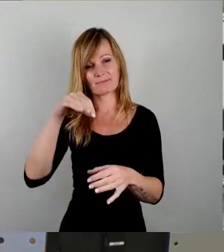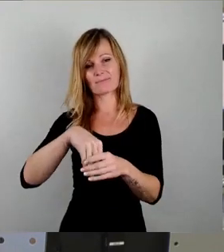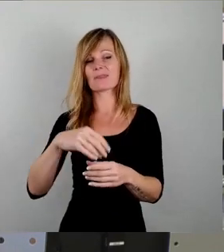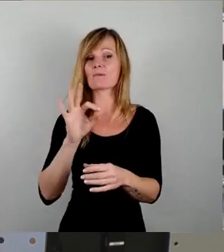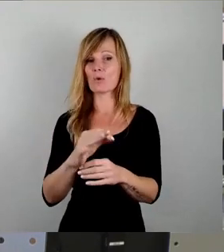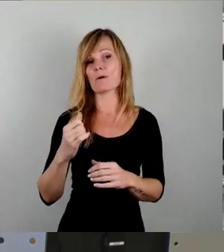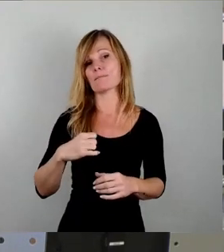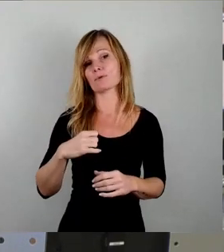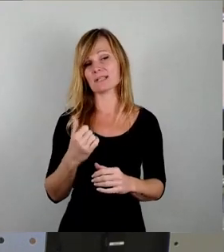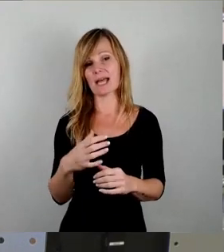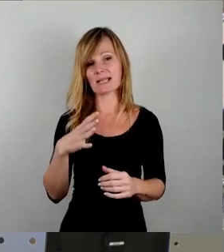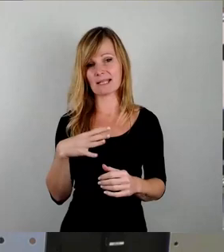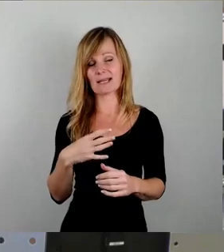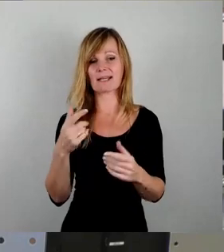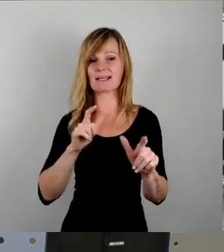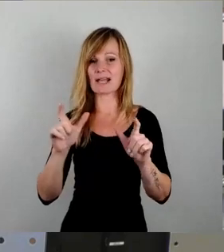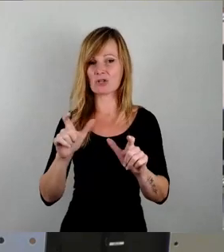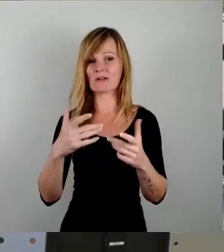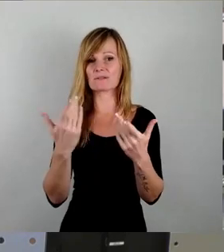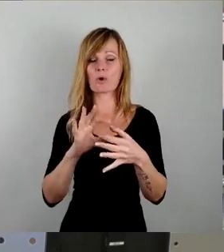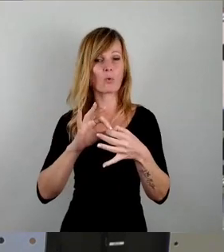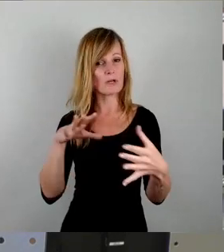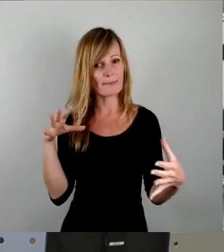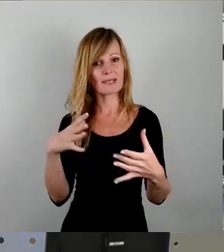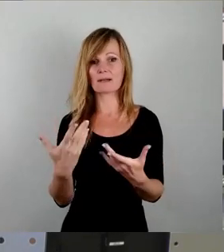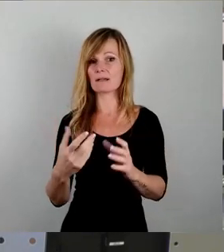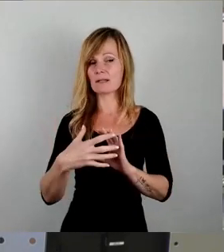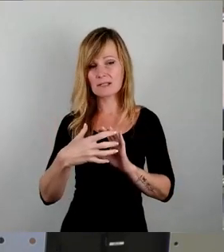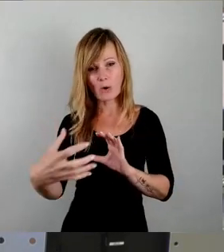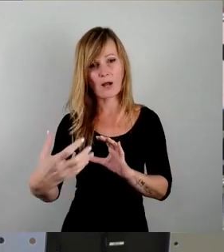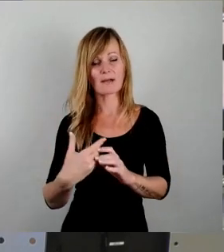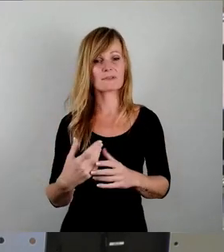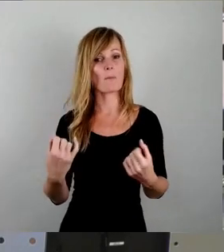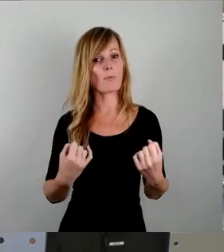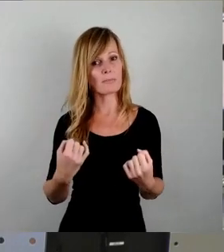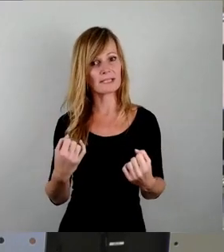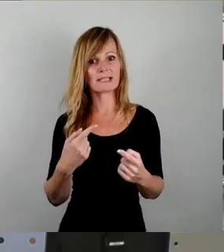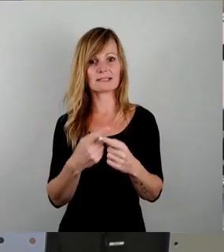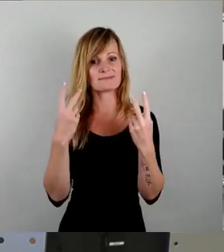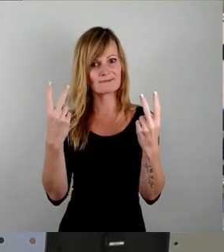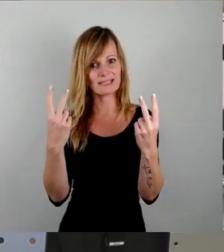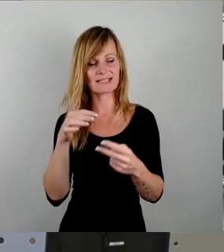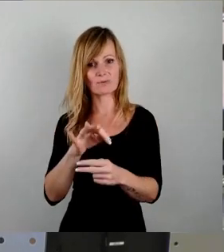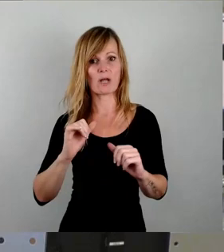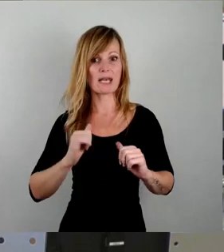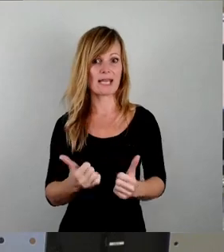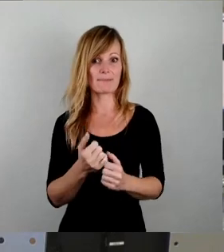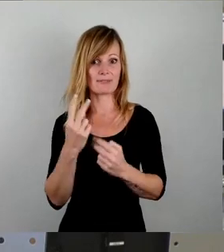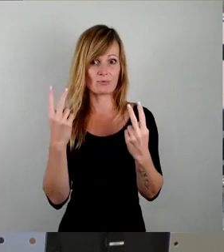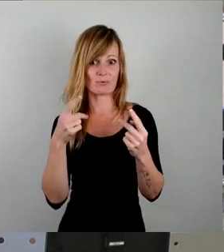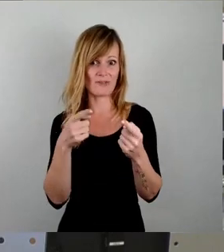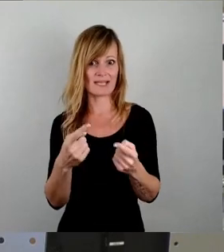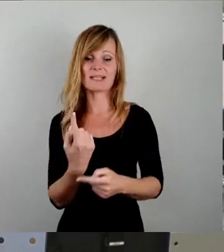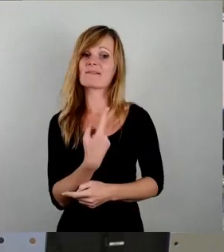von dauerhafter, unabhängiger Mobilität, wie sie insbesondere im Krisenfall lebensnotwendig ist. Wir hoffen,